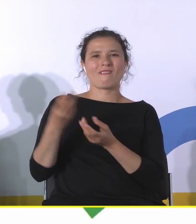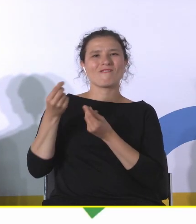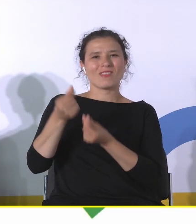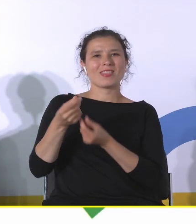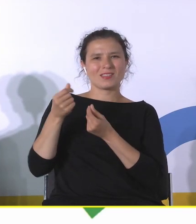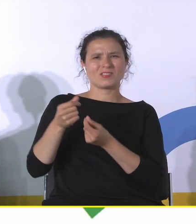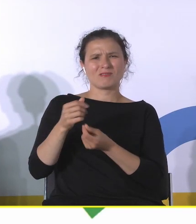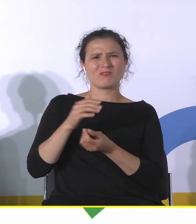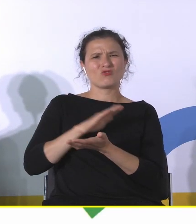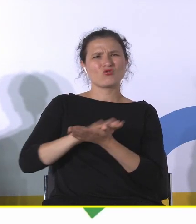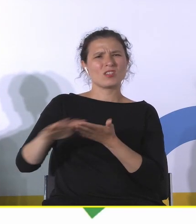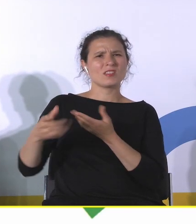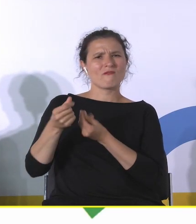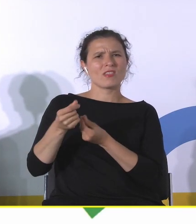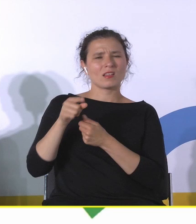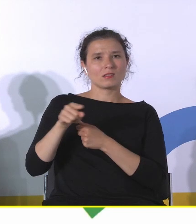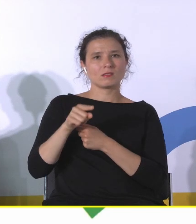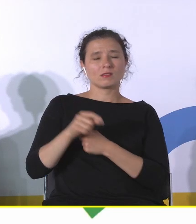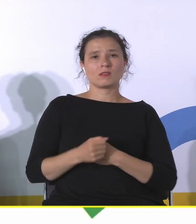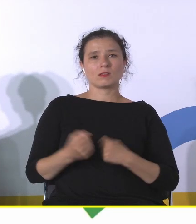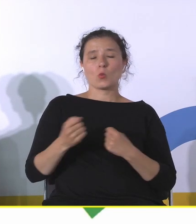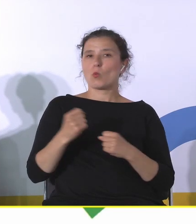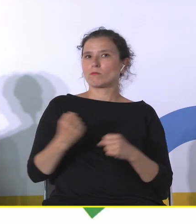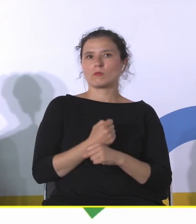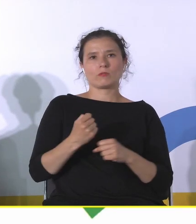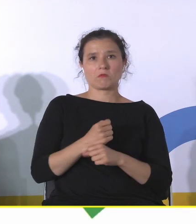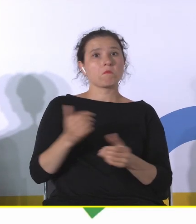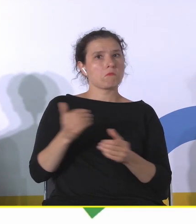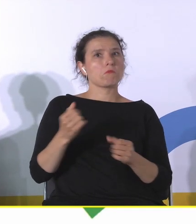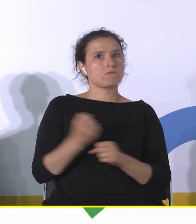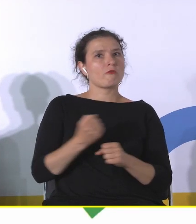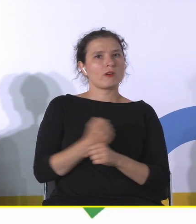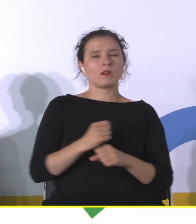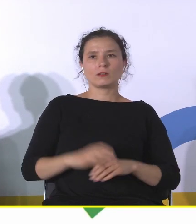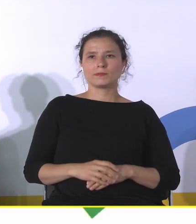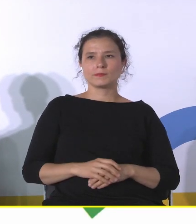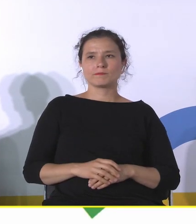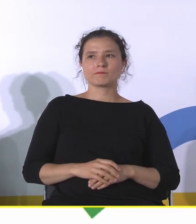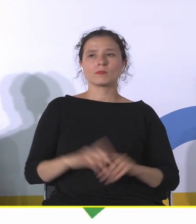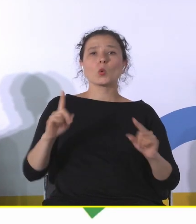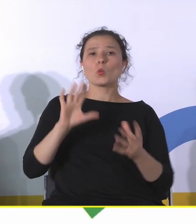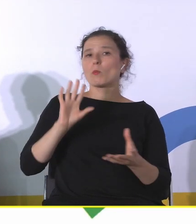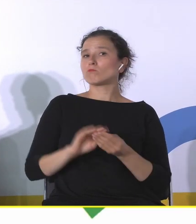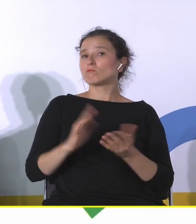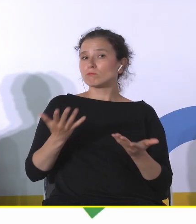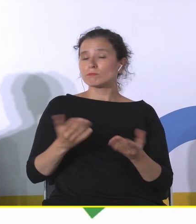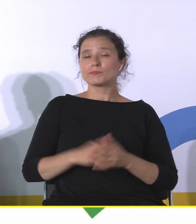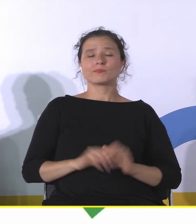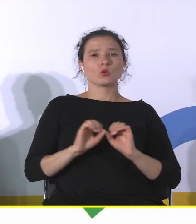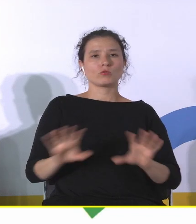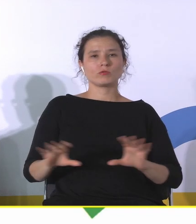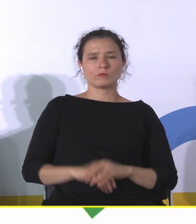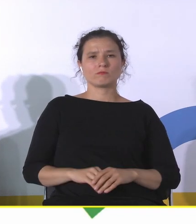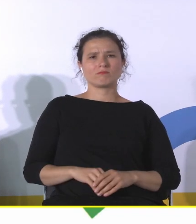finansowe są naprawdę bardzo poważne, mogą być bardzo poważne. I krótko podsumowując, oczywiście opłaca się